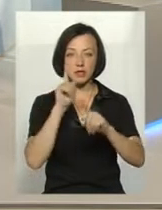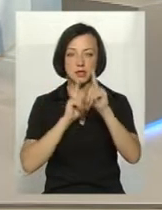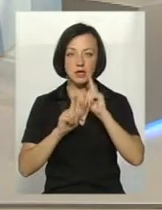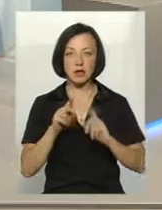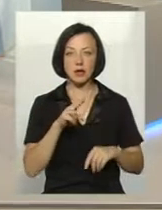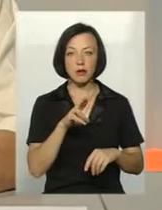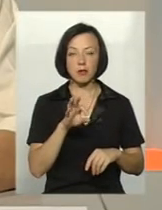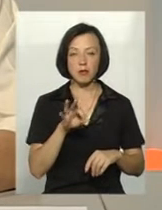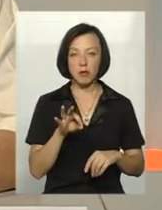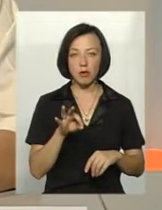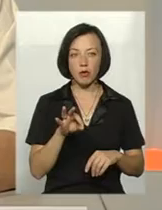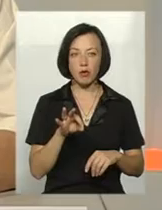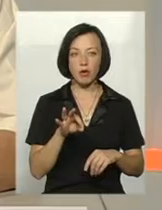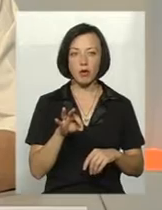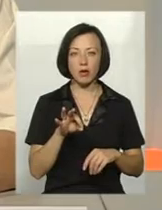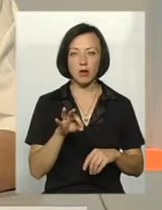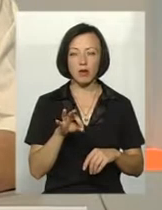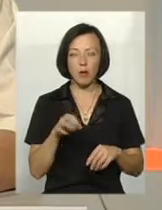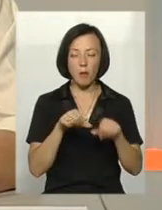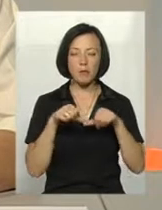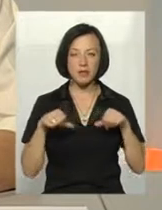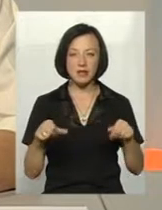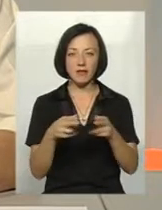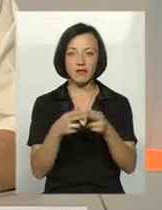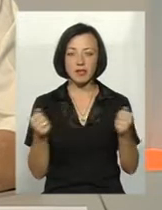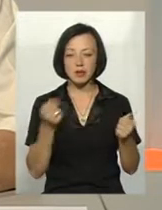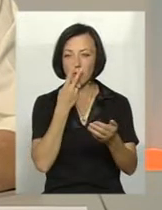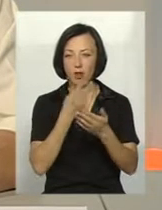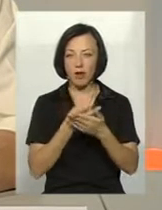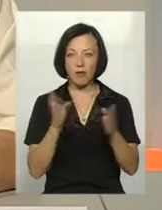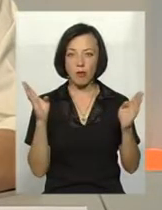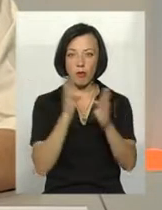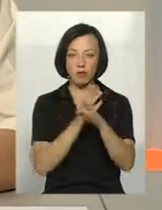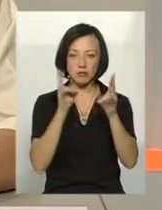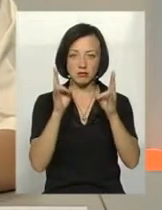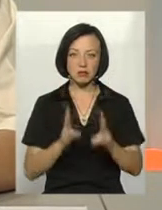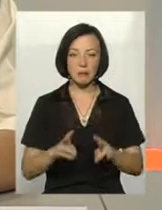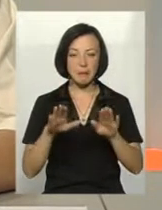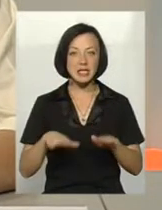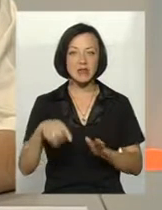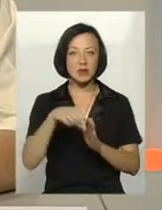ТБНС, які визнали прояви негоди стихійним лихом місцевого значення.